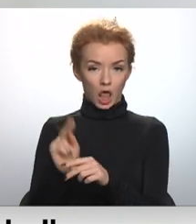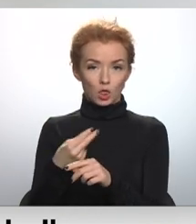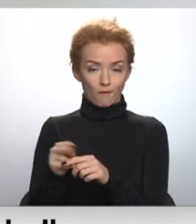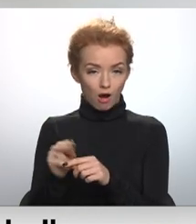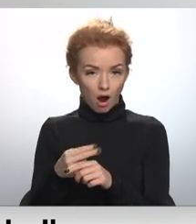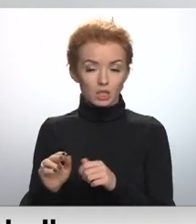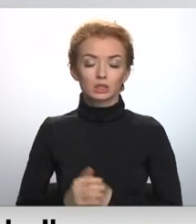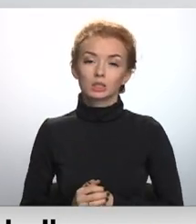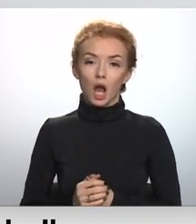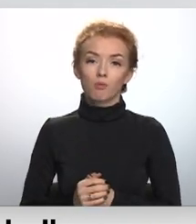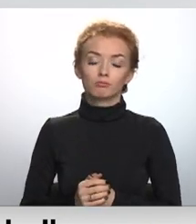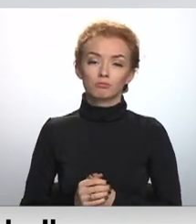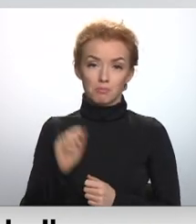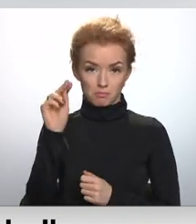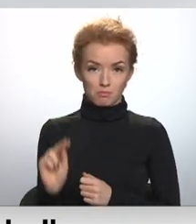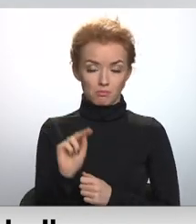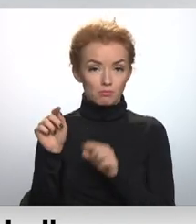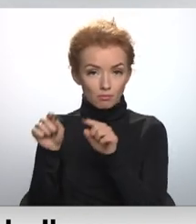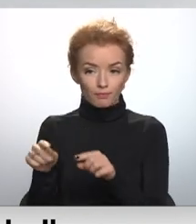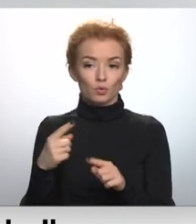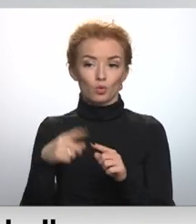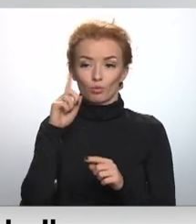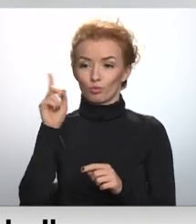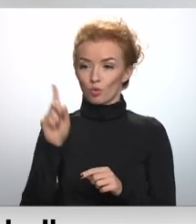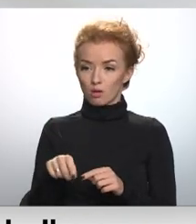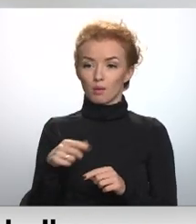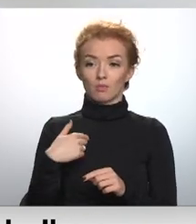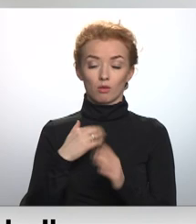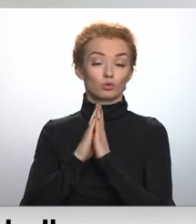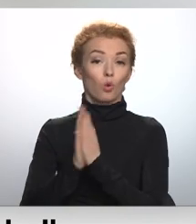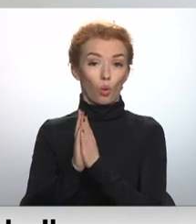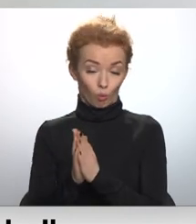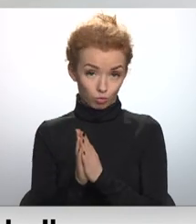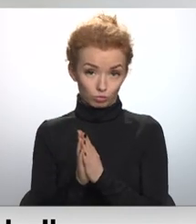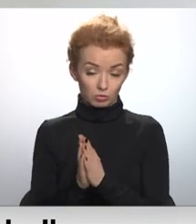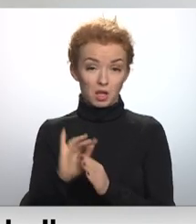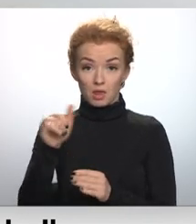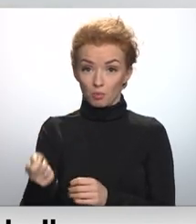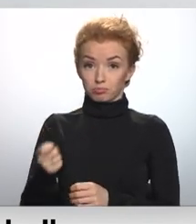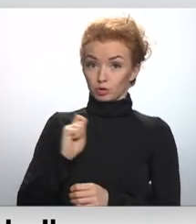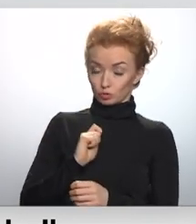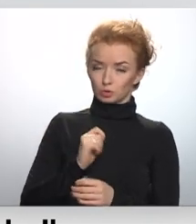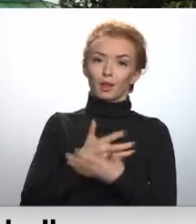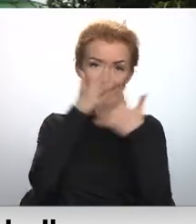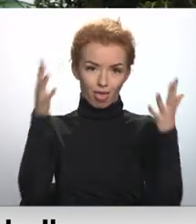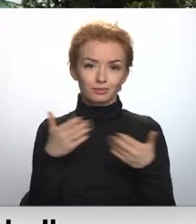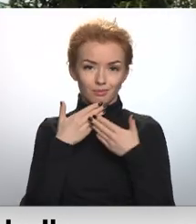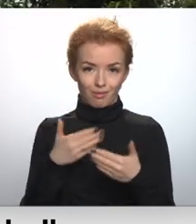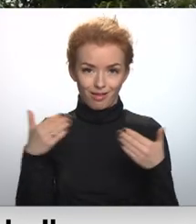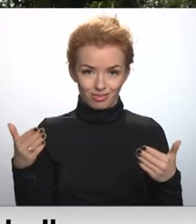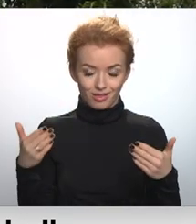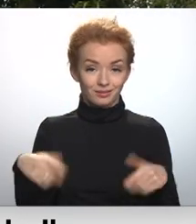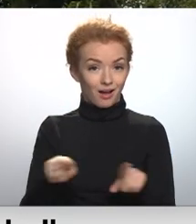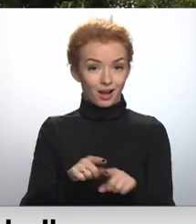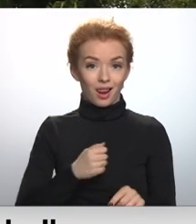katedrālē. Un, protams, tas bija arī lūdzis. Nu, ja piešķīri, liels paldies. Vēl